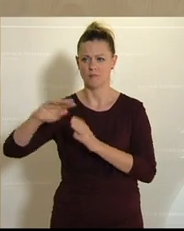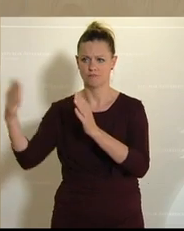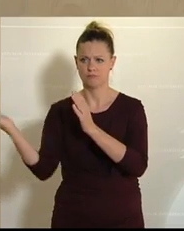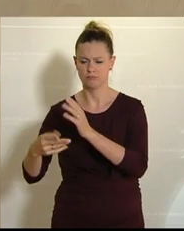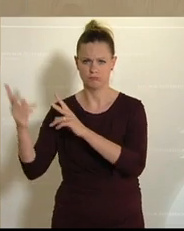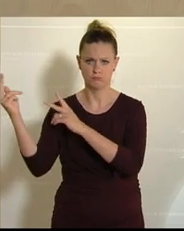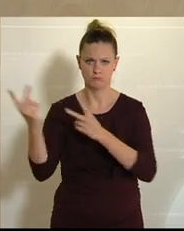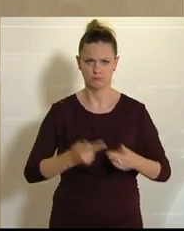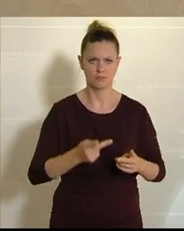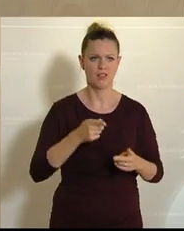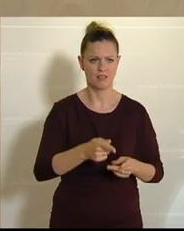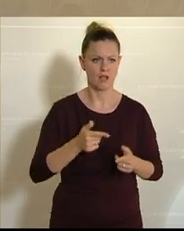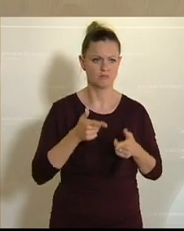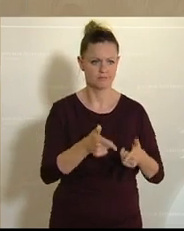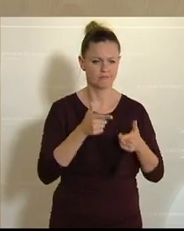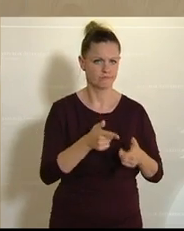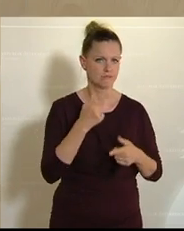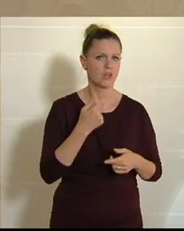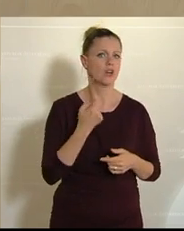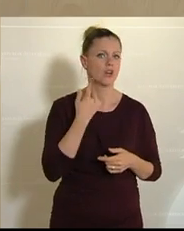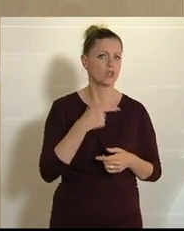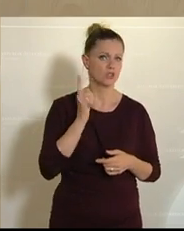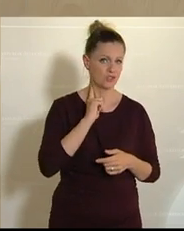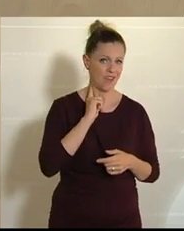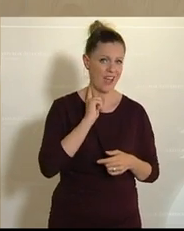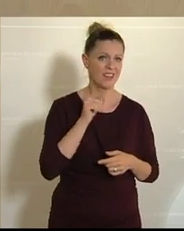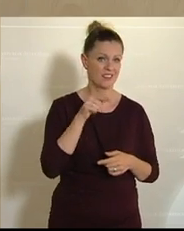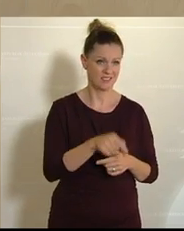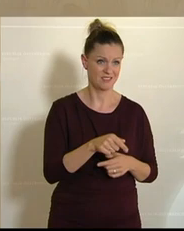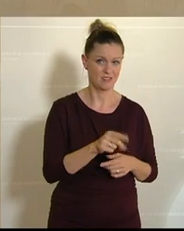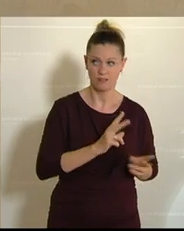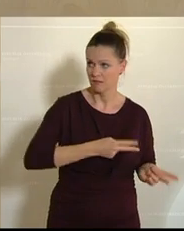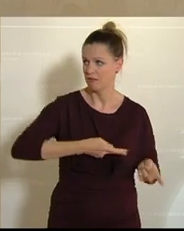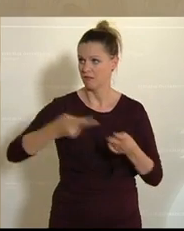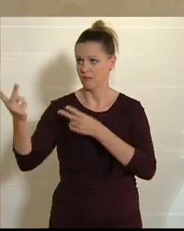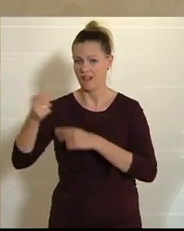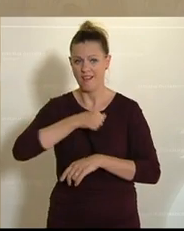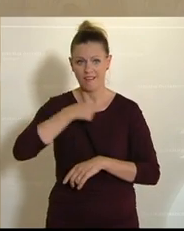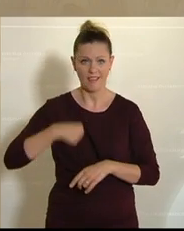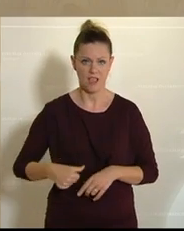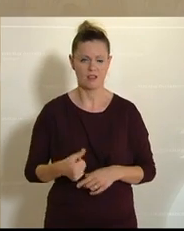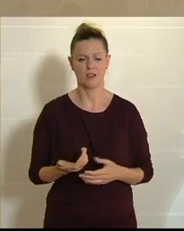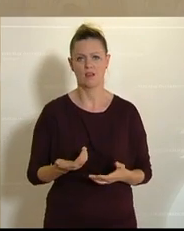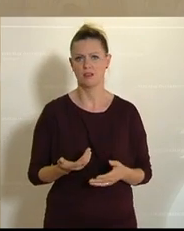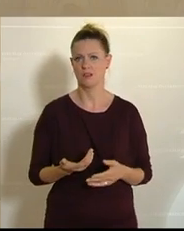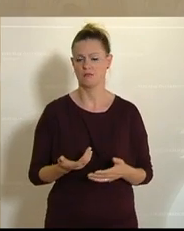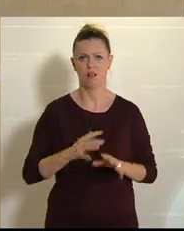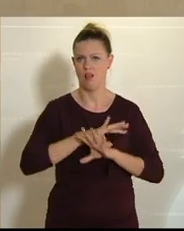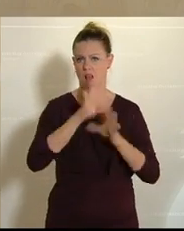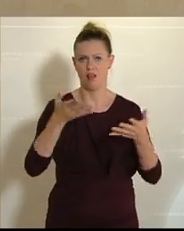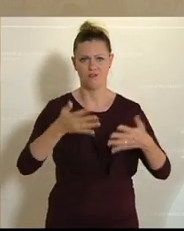verschiffen, hier Schweine zu mästen, die Schweinshaxen nach China zu verschiffen. Das ist eine Lose-Lose-Lose-Situation und das größte Lose dabei